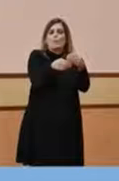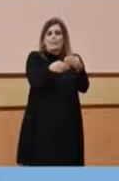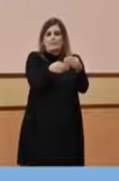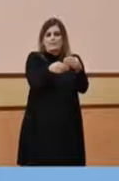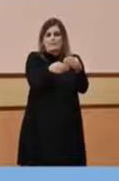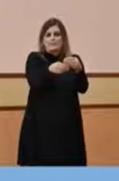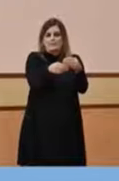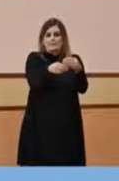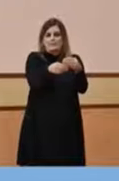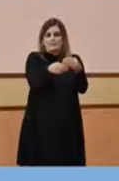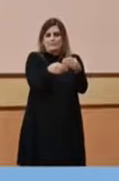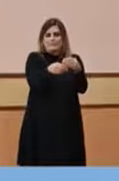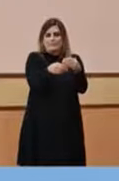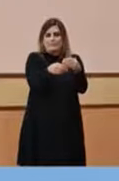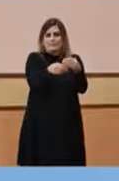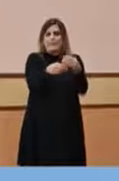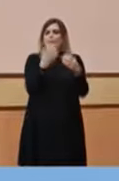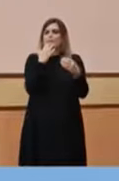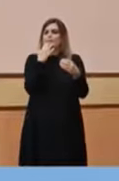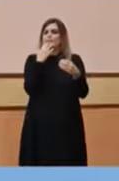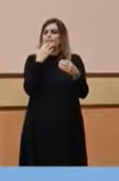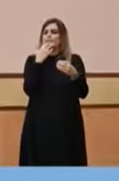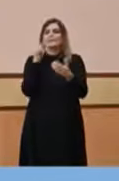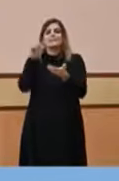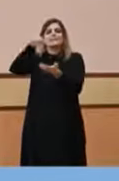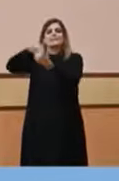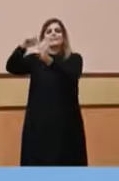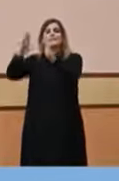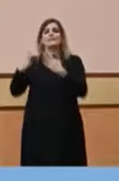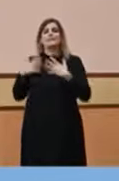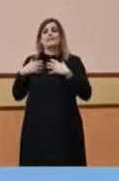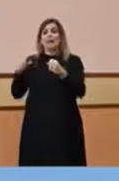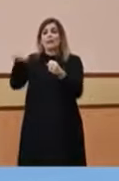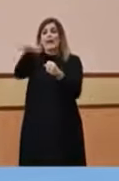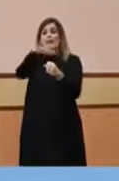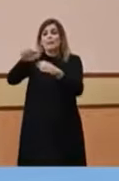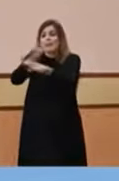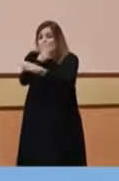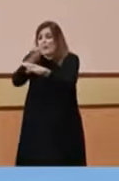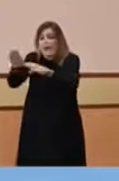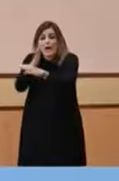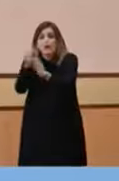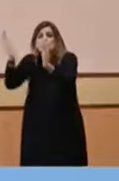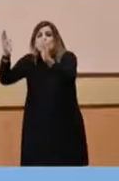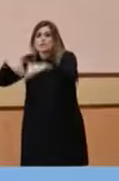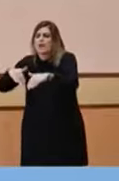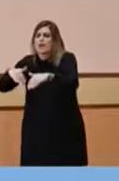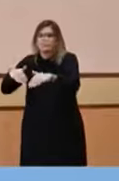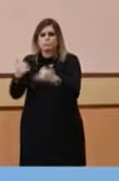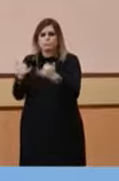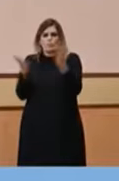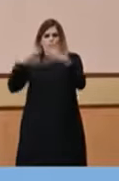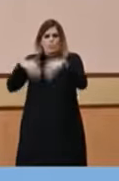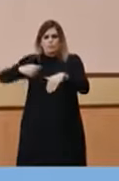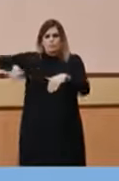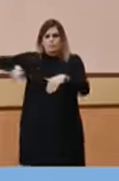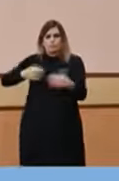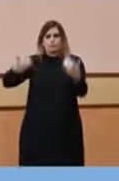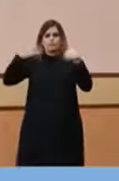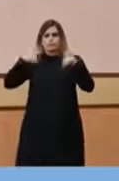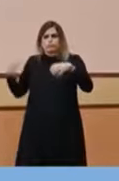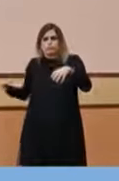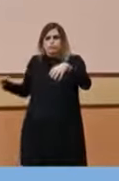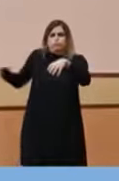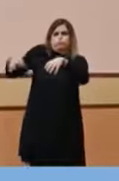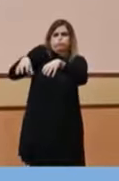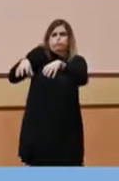en aquests casos, en què els centres de salut no puguin tenir un espai sincerament diferenciat per a la vacunació de la grip,